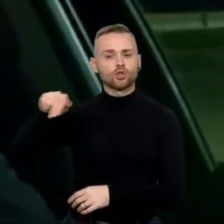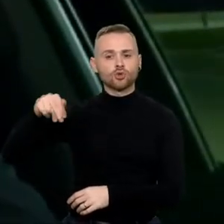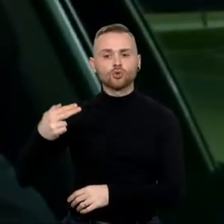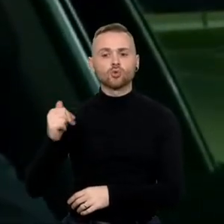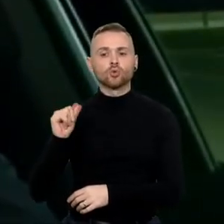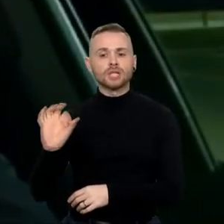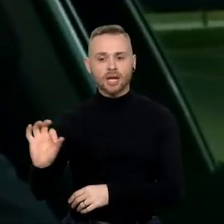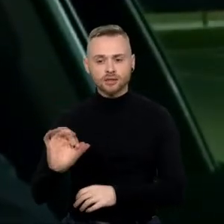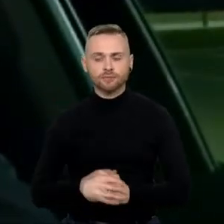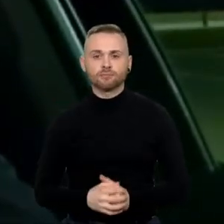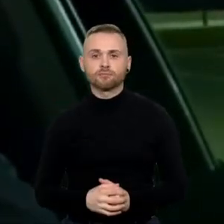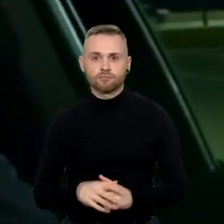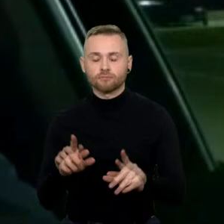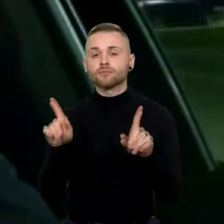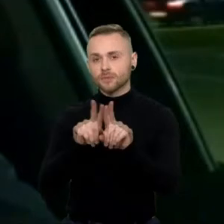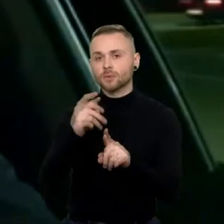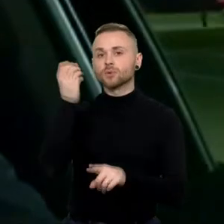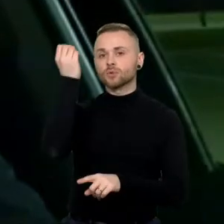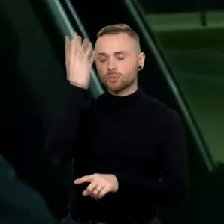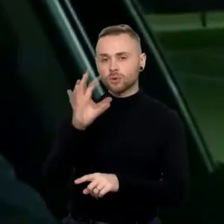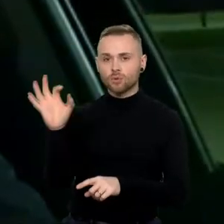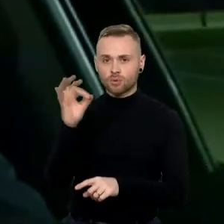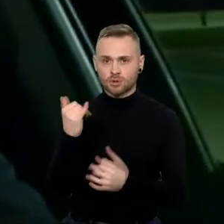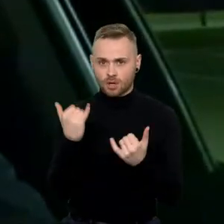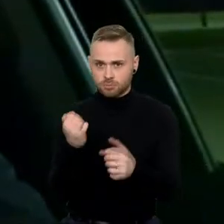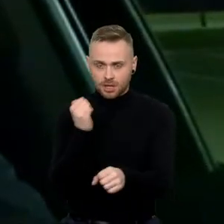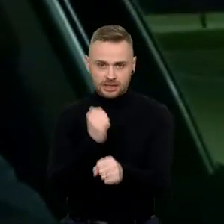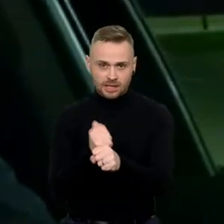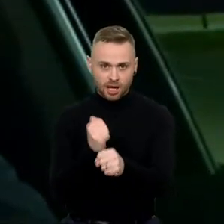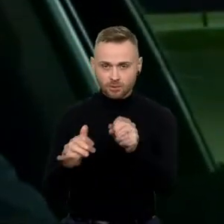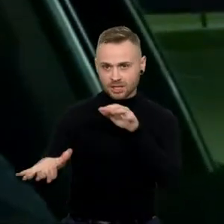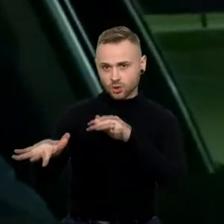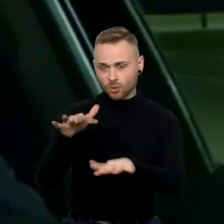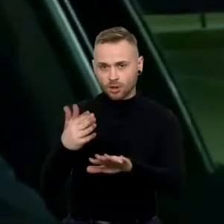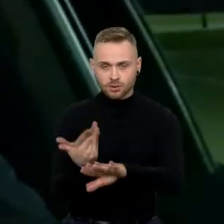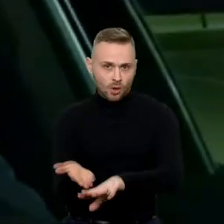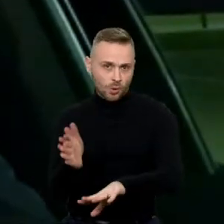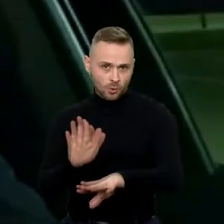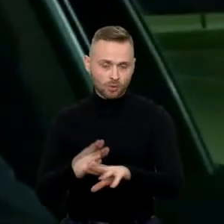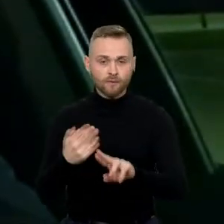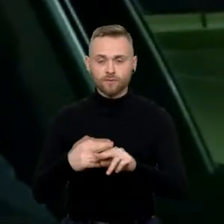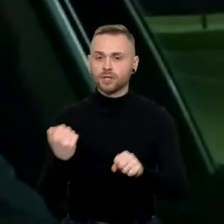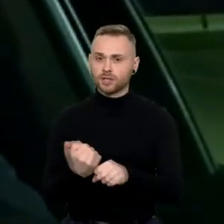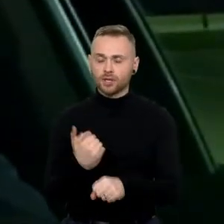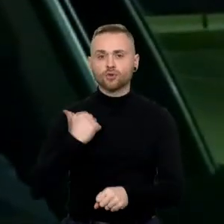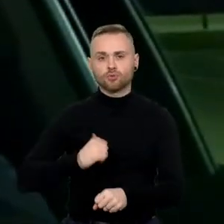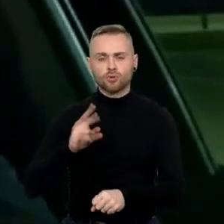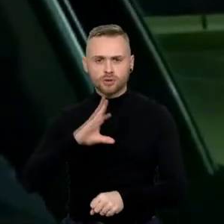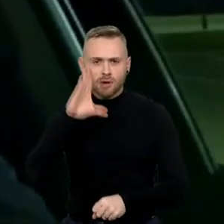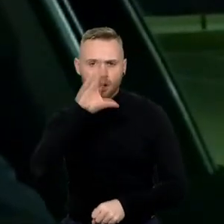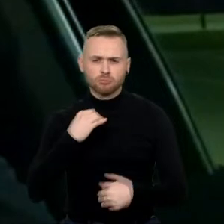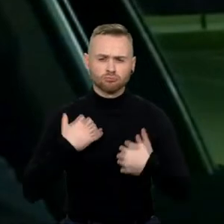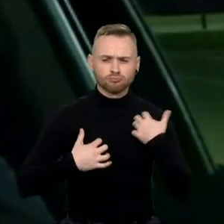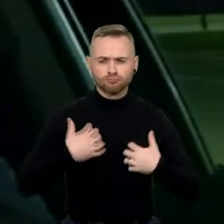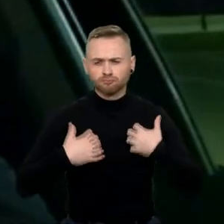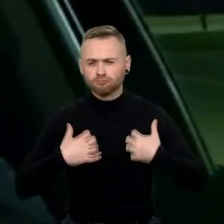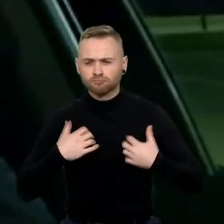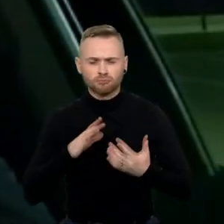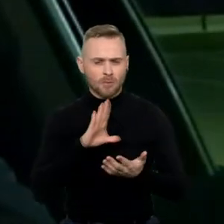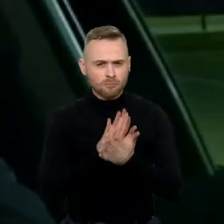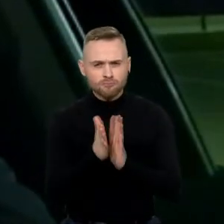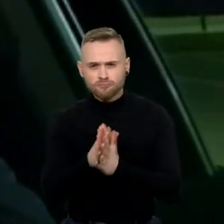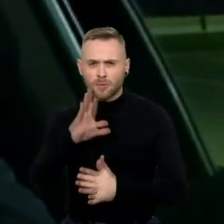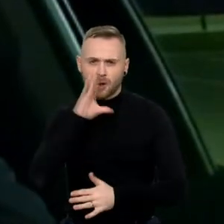ypač suprantant, gana įtempta ir sudėtinga situacija, kad reikalingas labai didelių apsisukimų žmogus